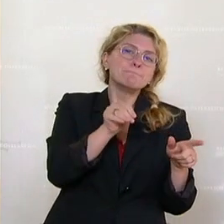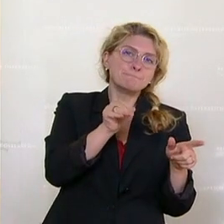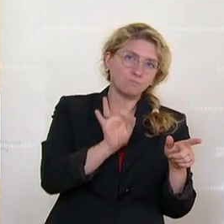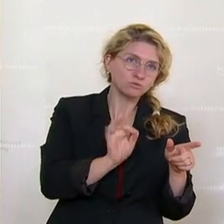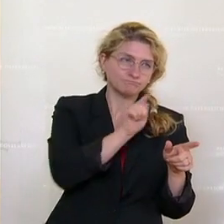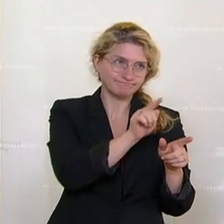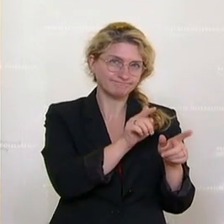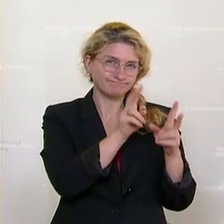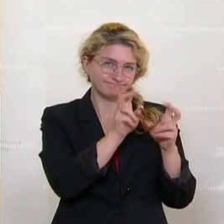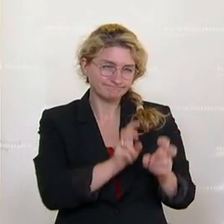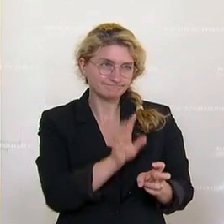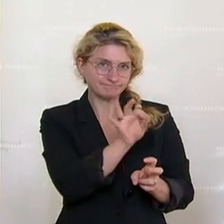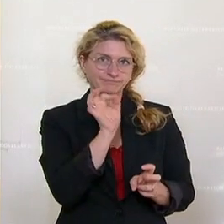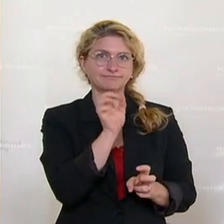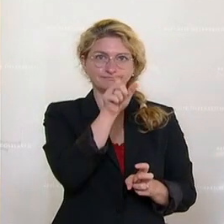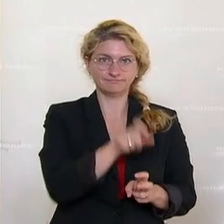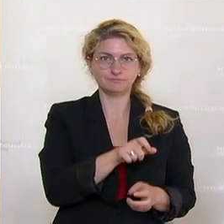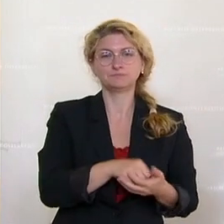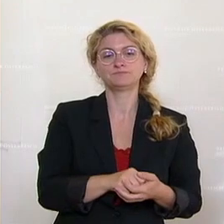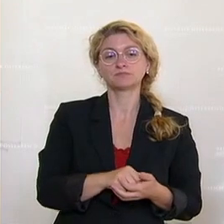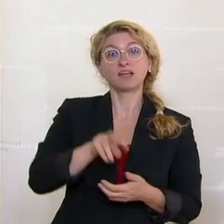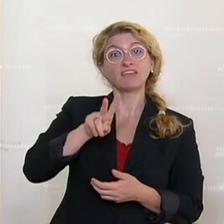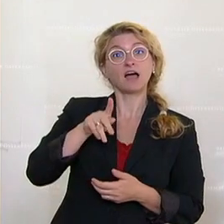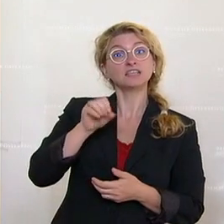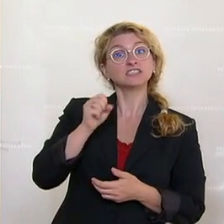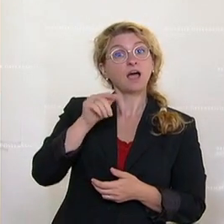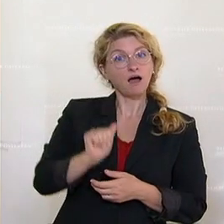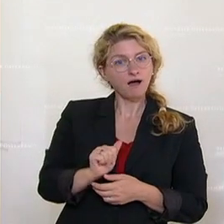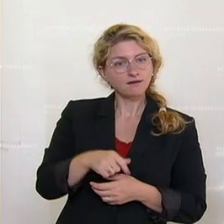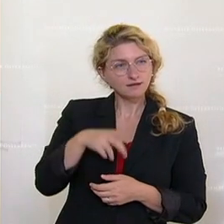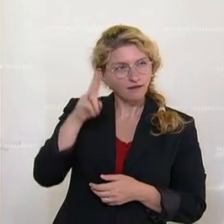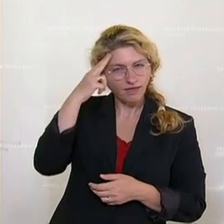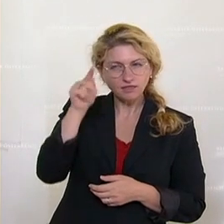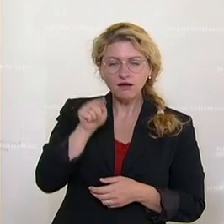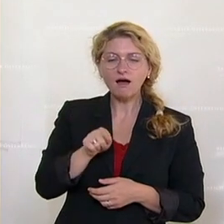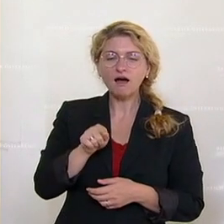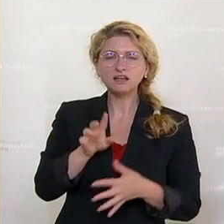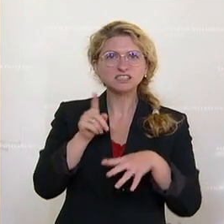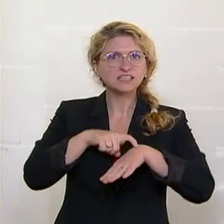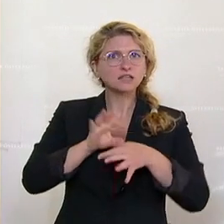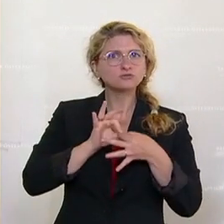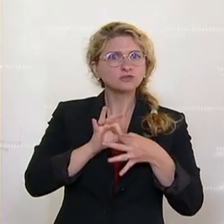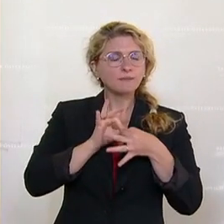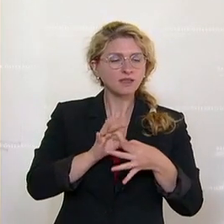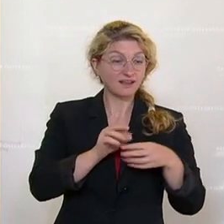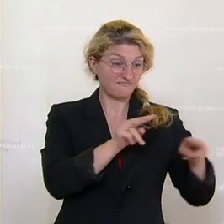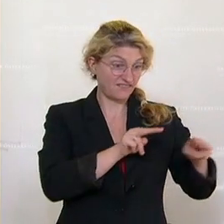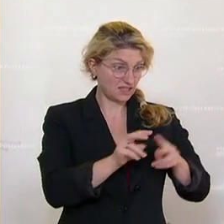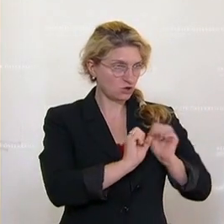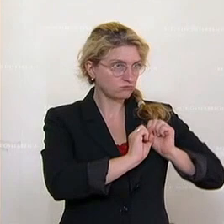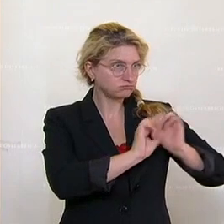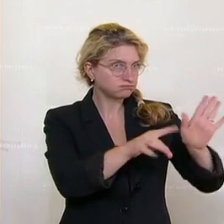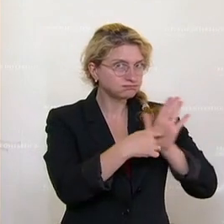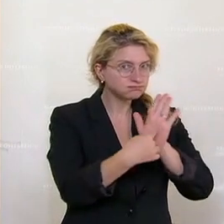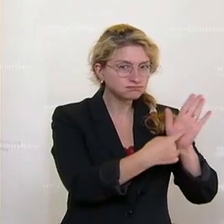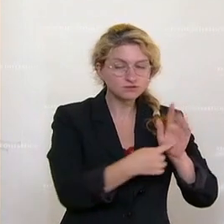Die WK-StA erkennt den zeitlichen Konnex zwischen dem Erscheinen des Videos und der eiligen Schredderei.